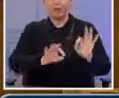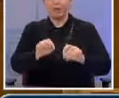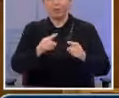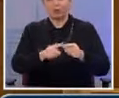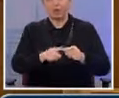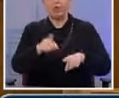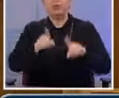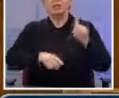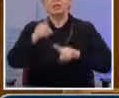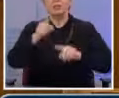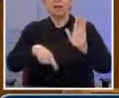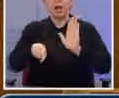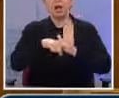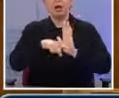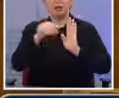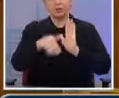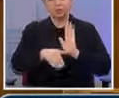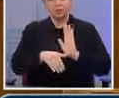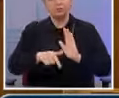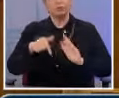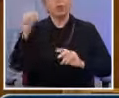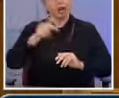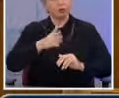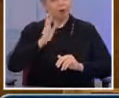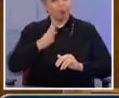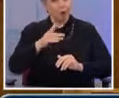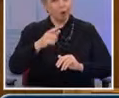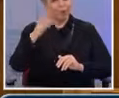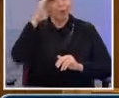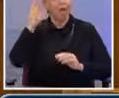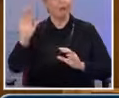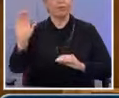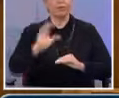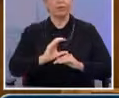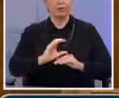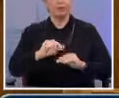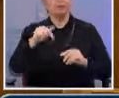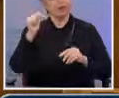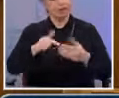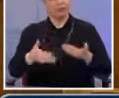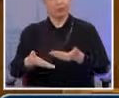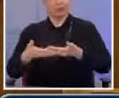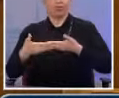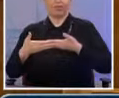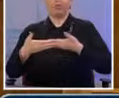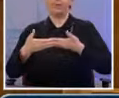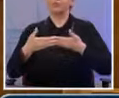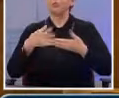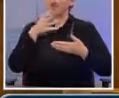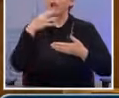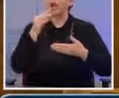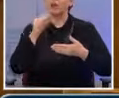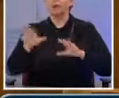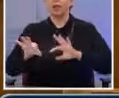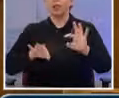μπορούν να προσελκύσουν ιδιωτικά κεφάλαια και θα συμβάλλουν στη δημιουργία νέαιων θέσεων εργασίες